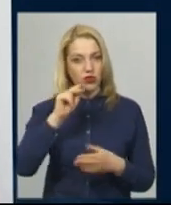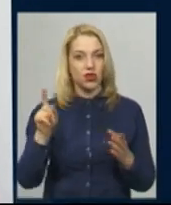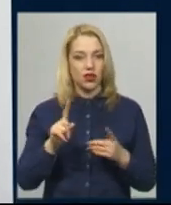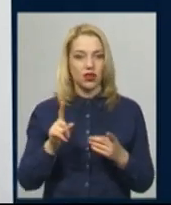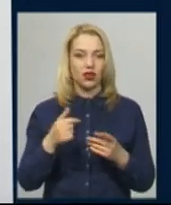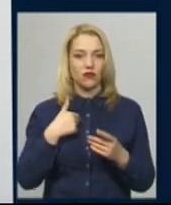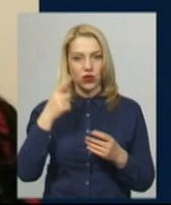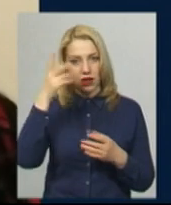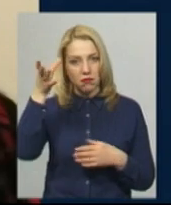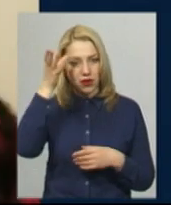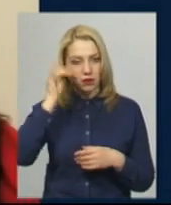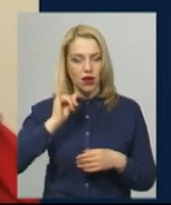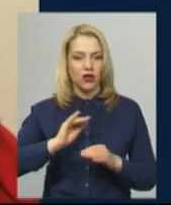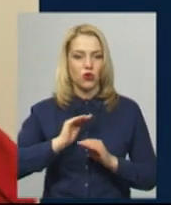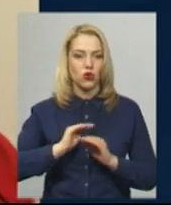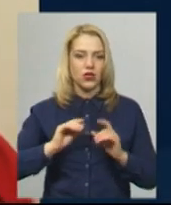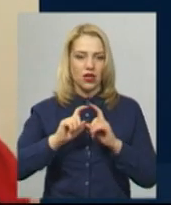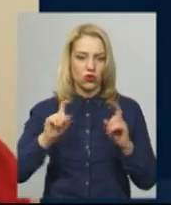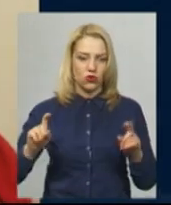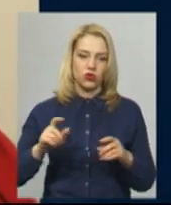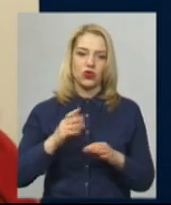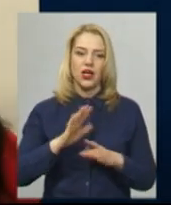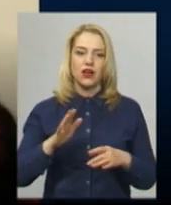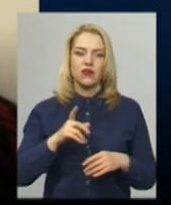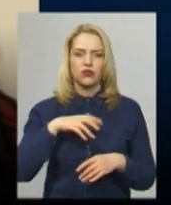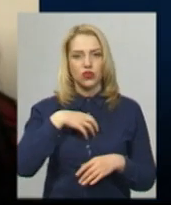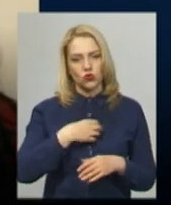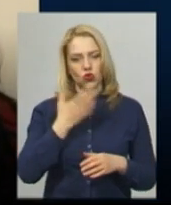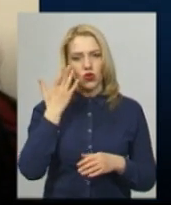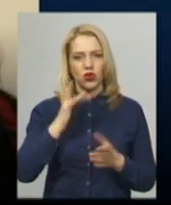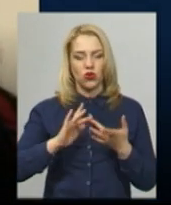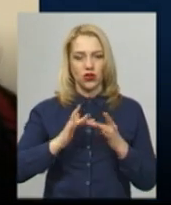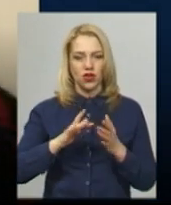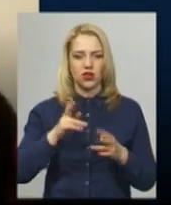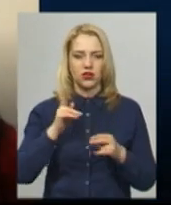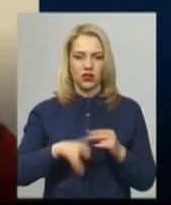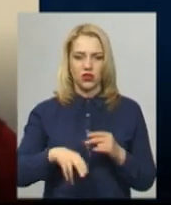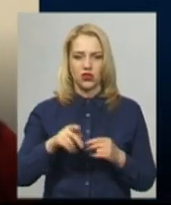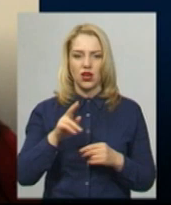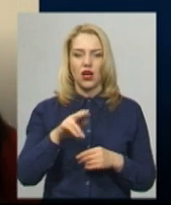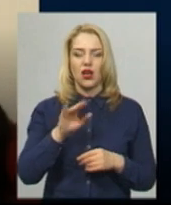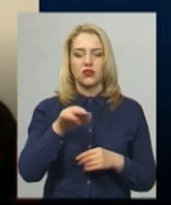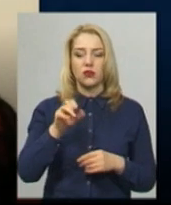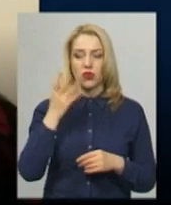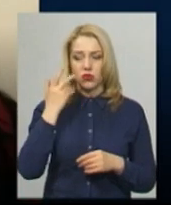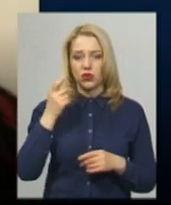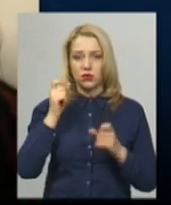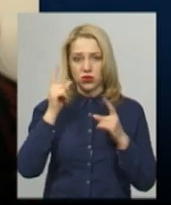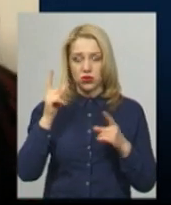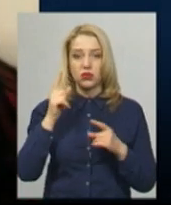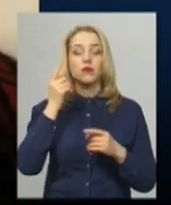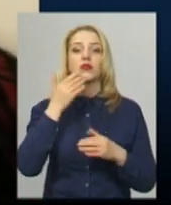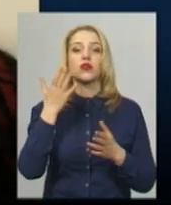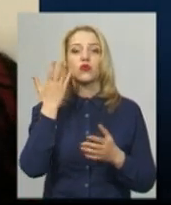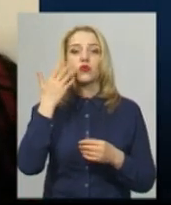придбали в садочку. Вони засмущуються, коли онлайн закінчується. Діма, коли просинається, він зразу питає мама, коли знову розпочнеться.